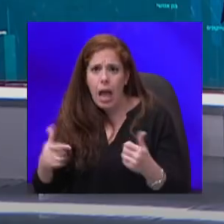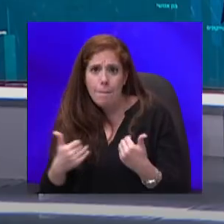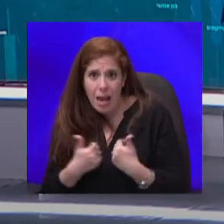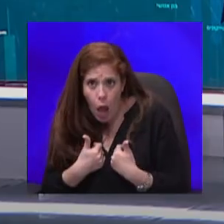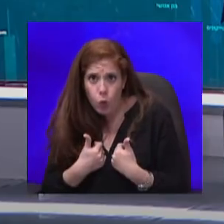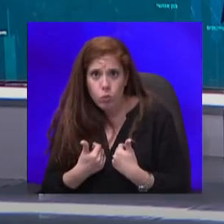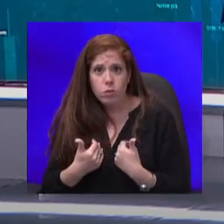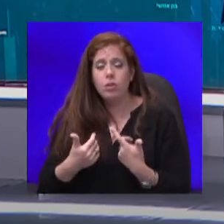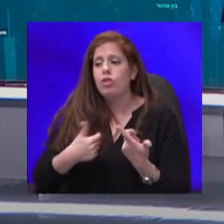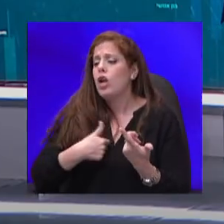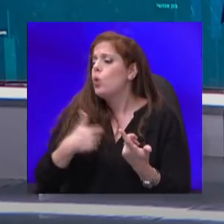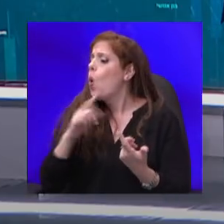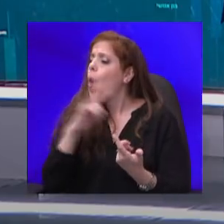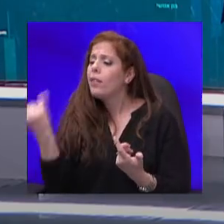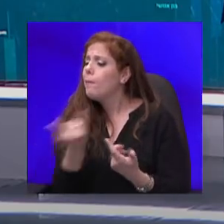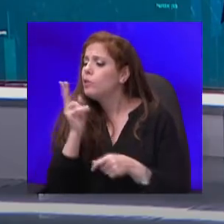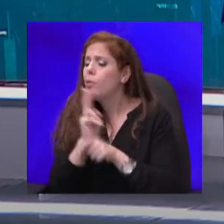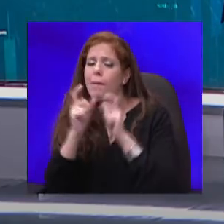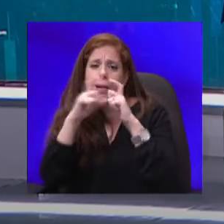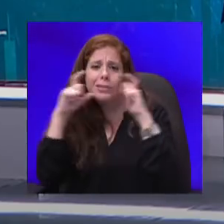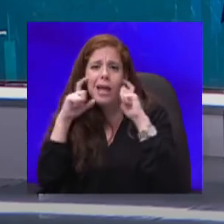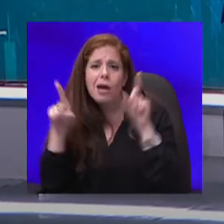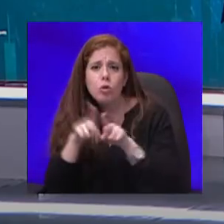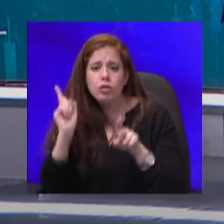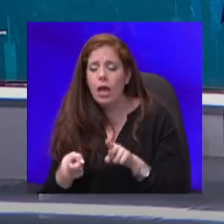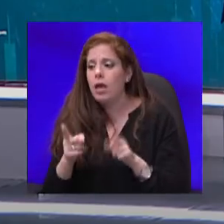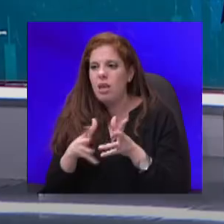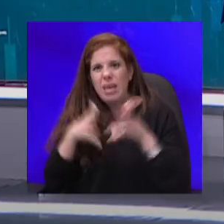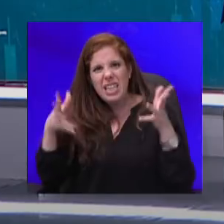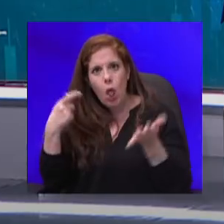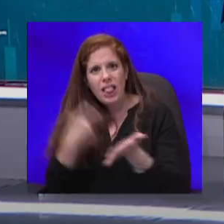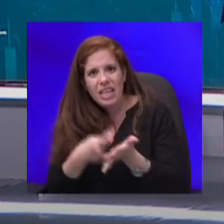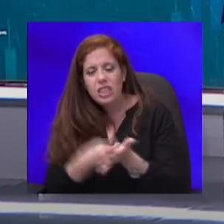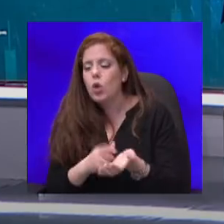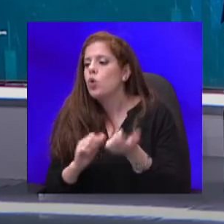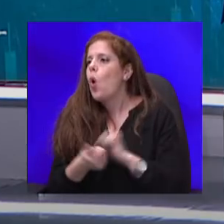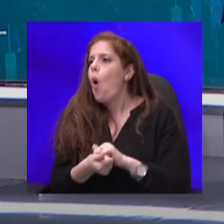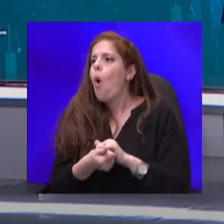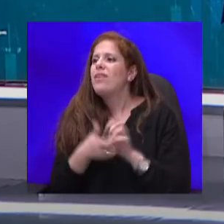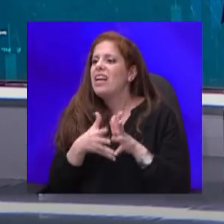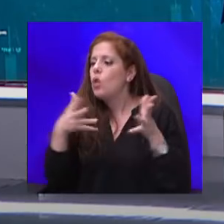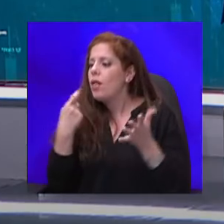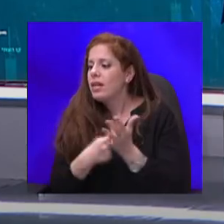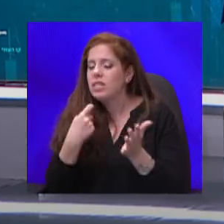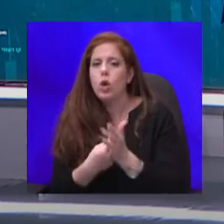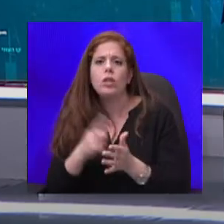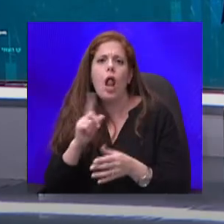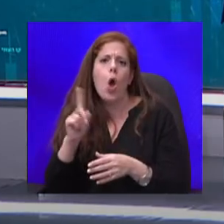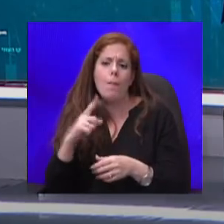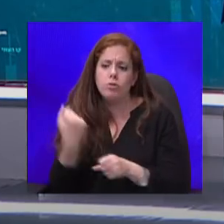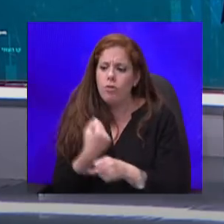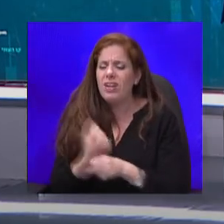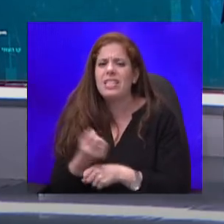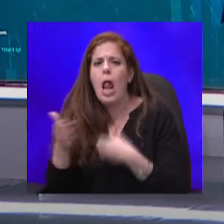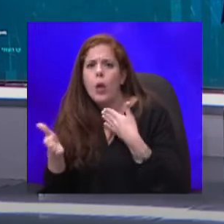כמו שצריך, אם יגדיל אותה כנסות, או יגדיל אותה כנסות על כל המוסדות שמאפירים את זה, החתונות וכל הדברים האחרים. אז